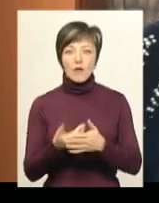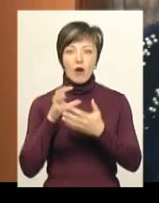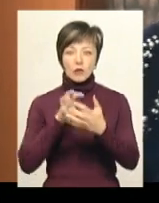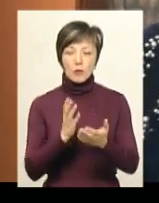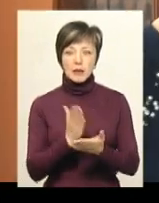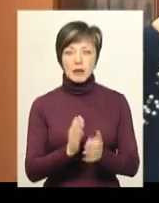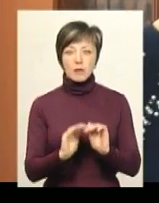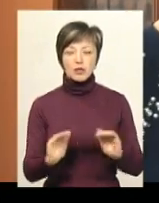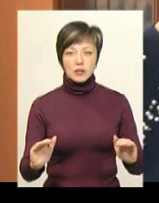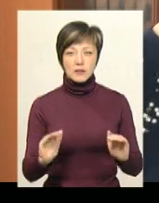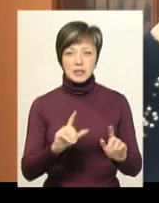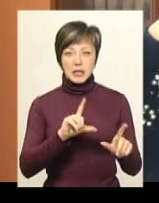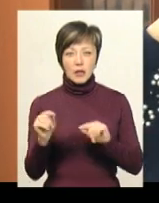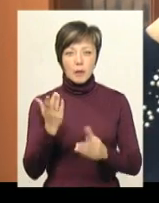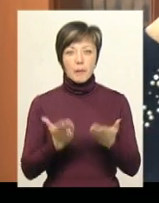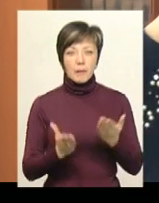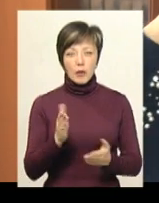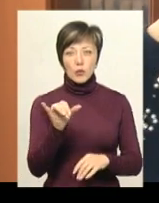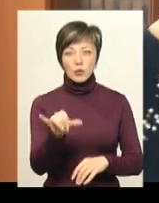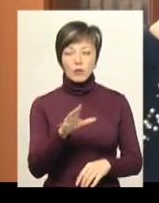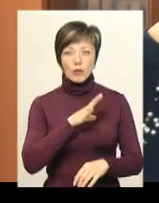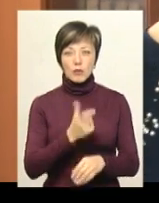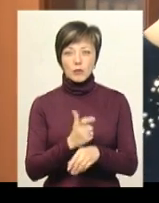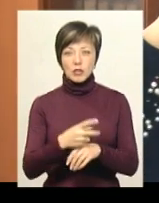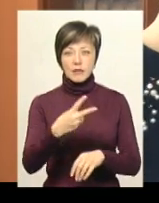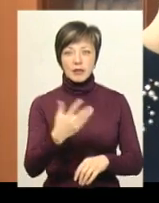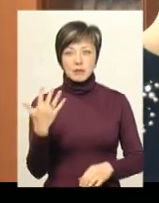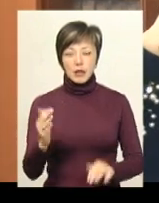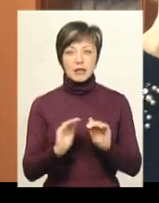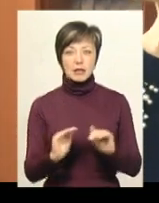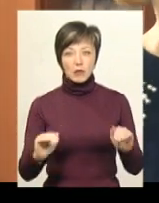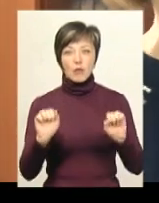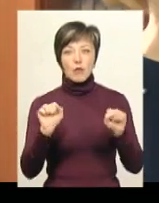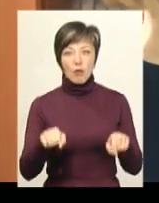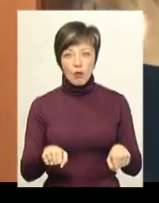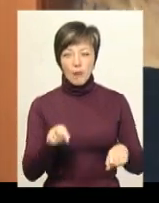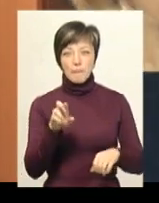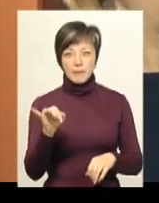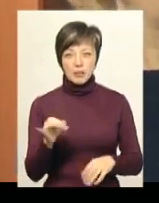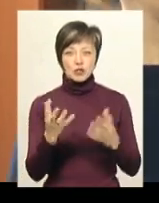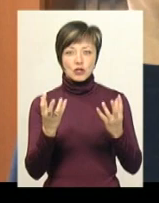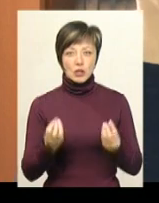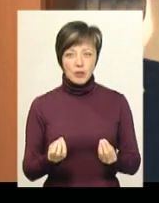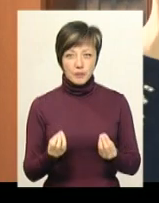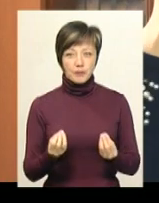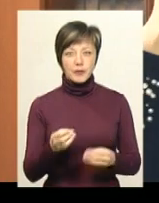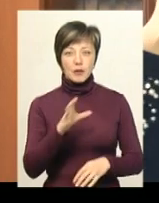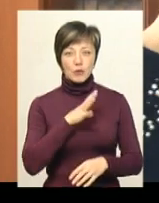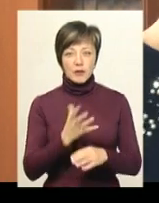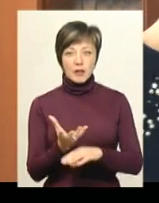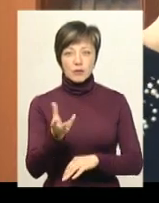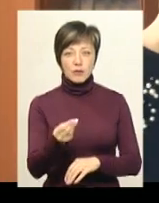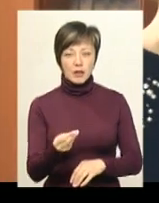діти мають можливість. Якби було в них більше 25 учнів, могло би ще бути